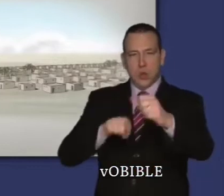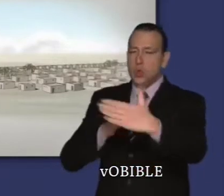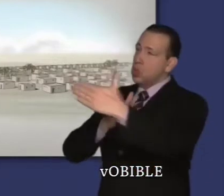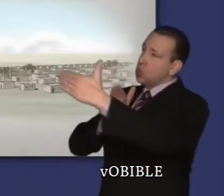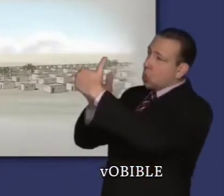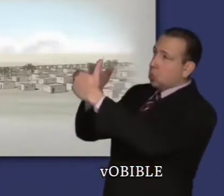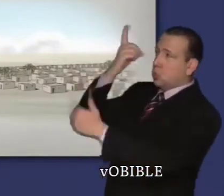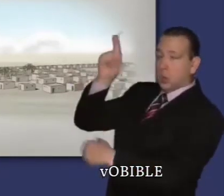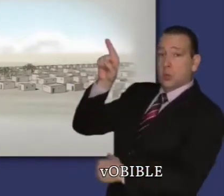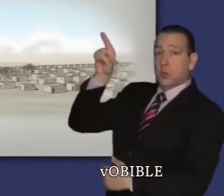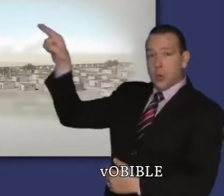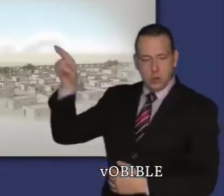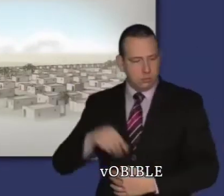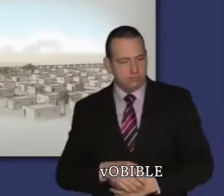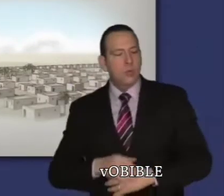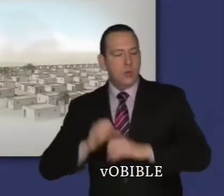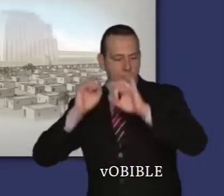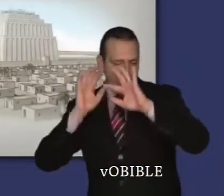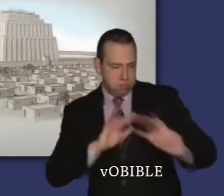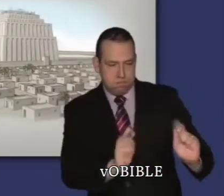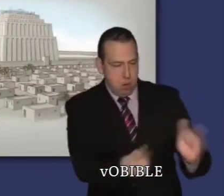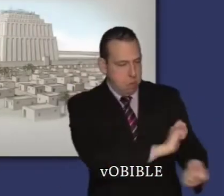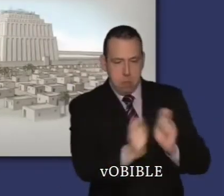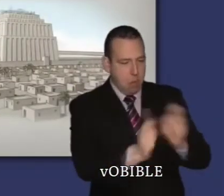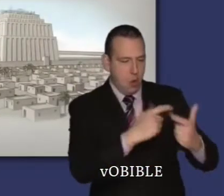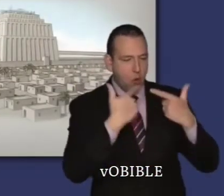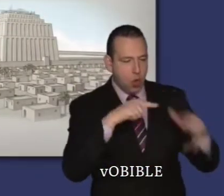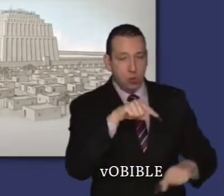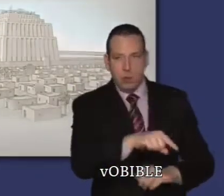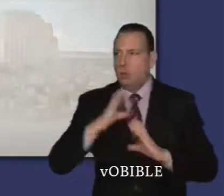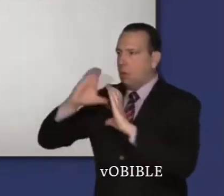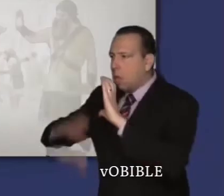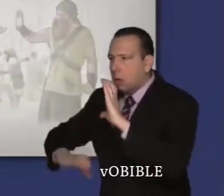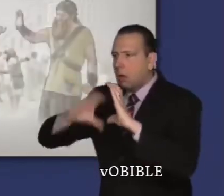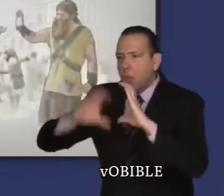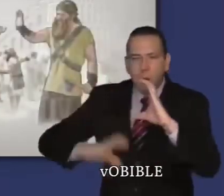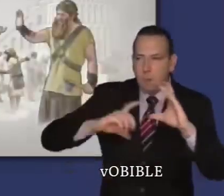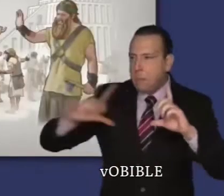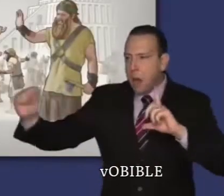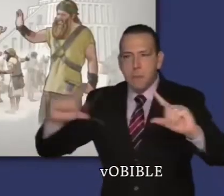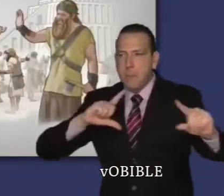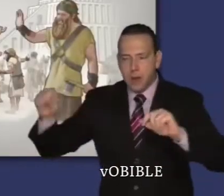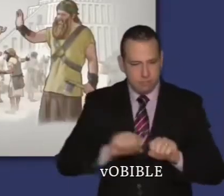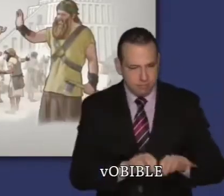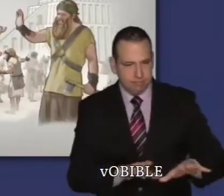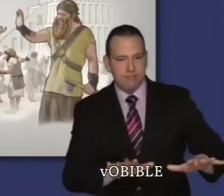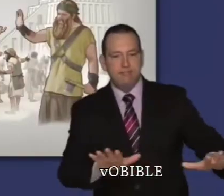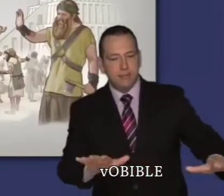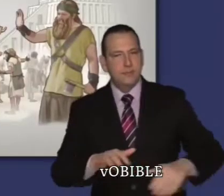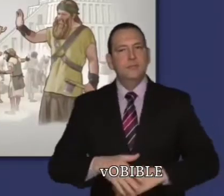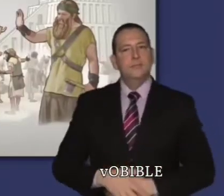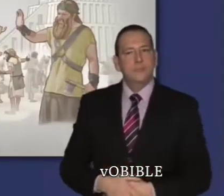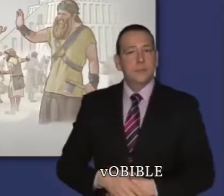s'opposant ainsi au projet de Dieu qui veut que les humains remplissent la terre. Dieu met alors la confusion dans leur langage pour qu'ils se